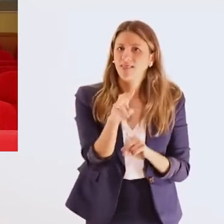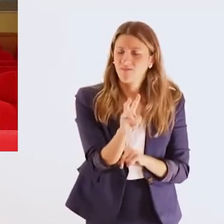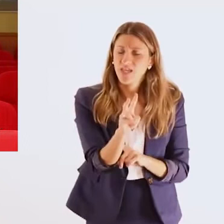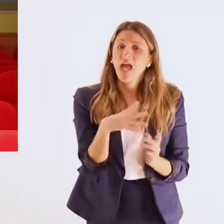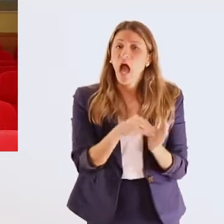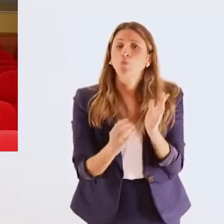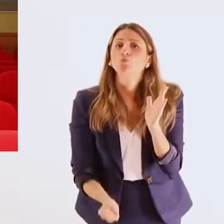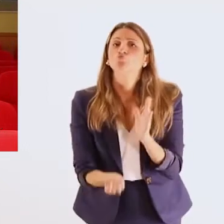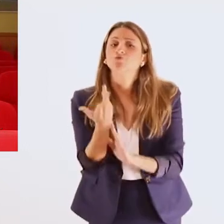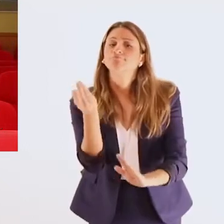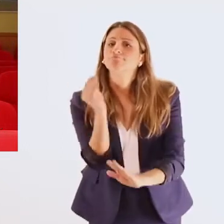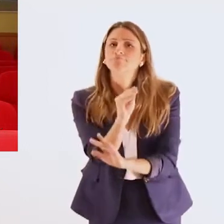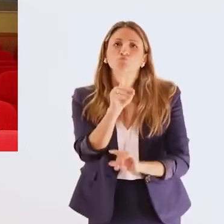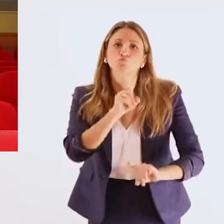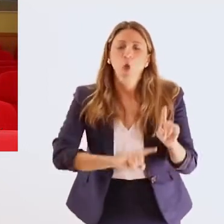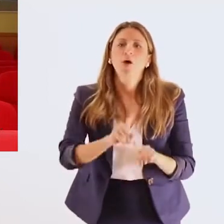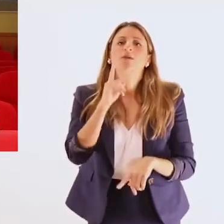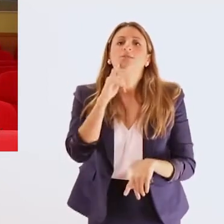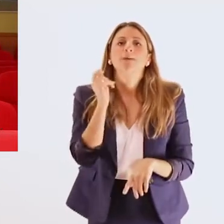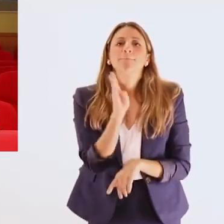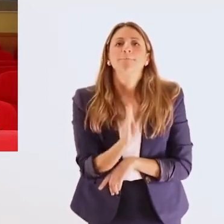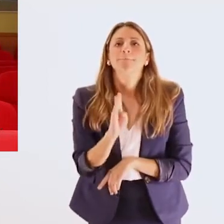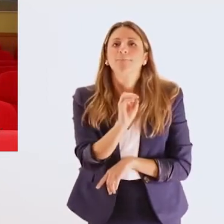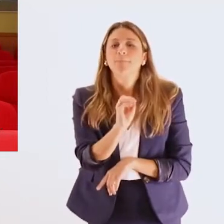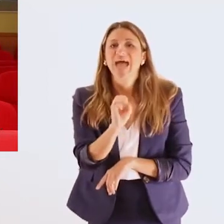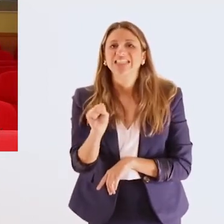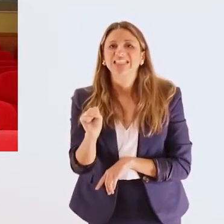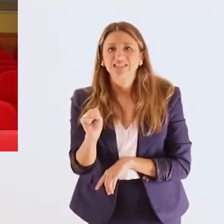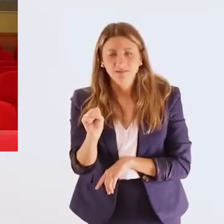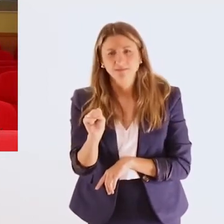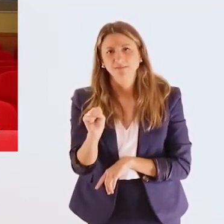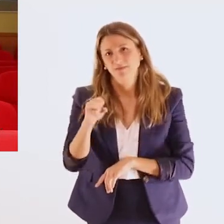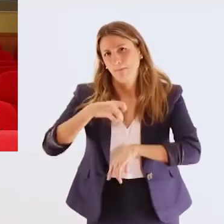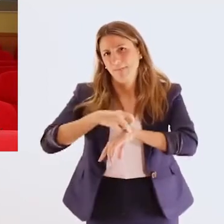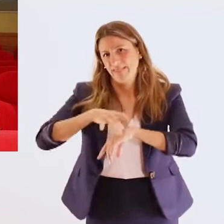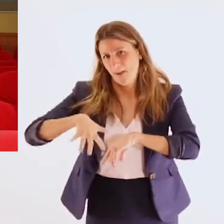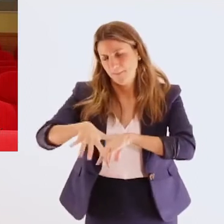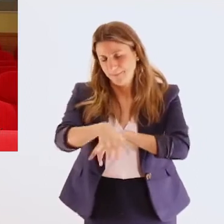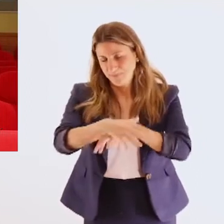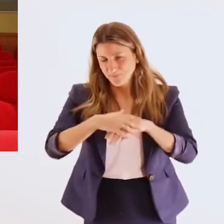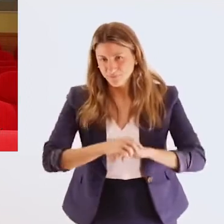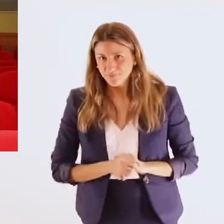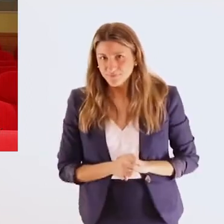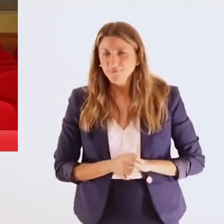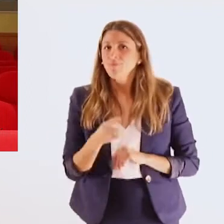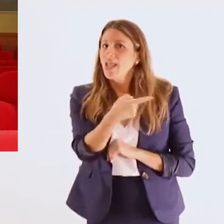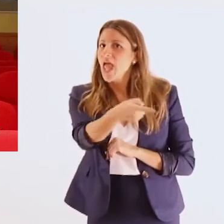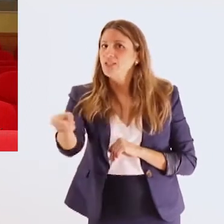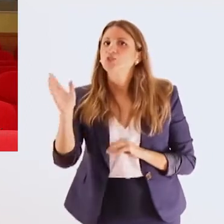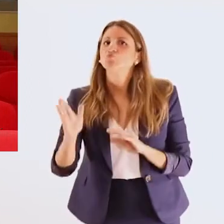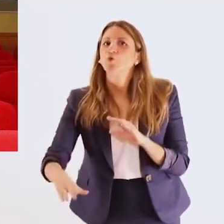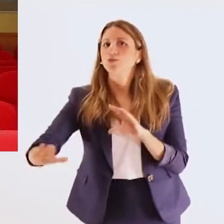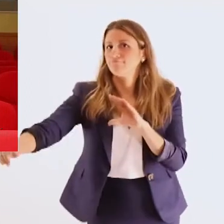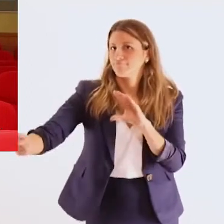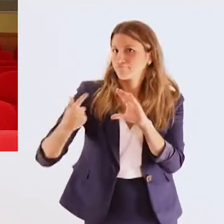TV και έχουμε και μία νεότερη προστήκη, το Best TV. Ξεκινώντας, να σας θυμίσω τους τρόπους επικοινωνίας με την εκπομπή και